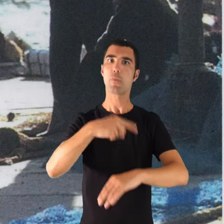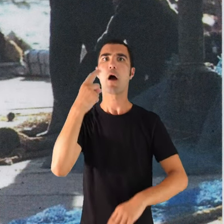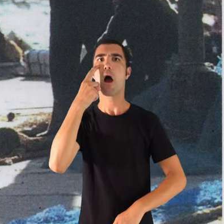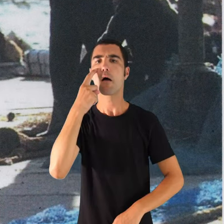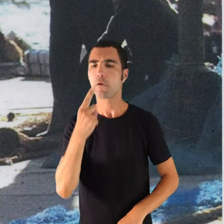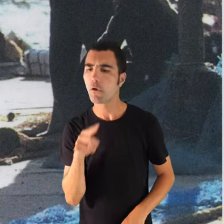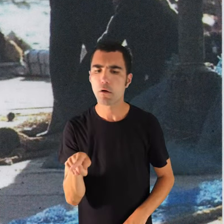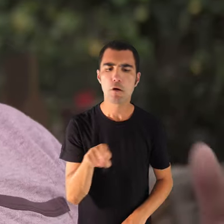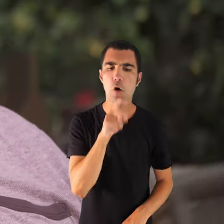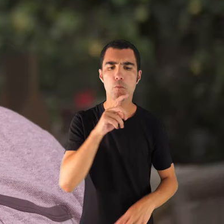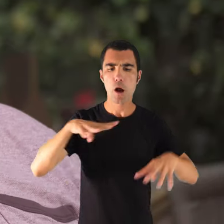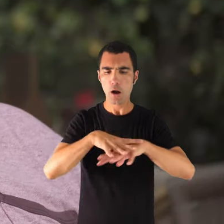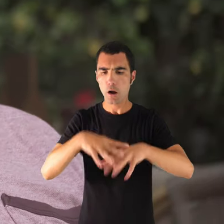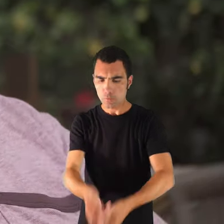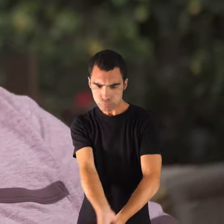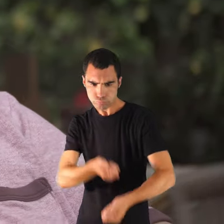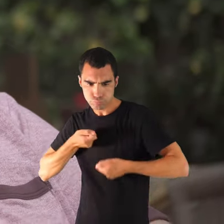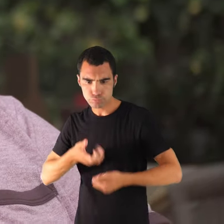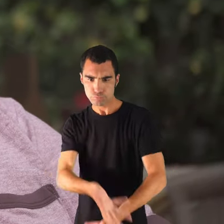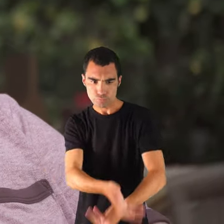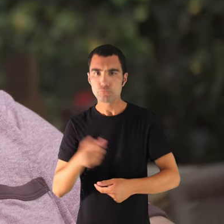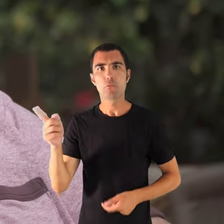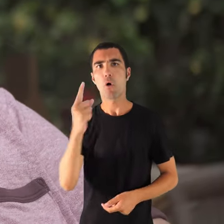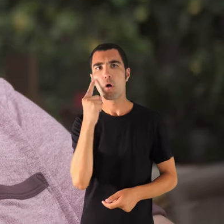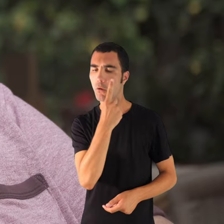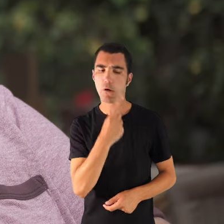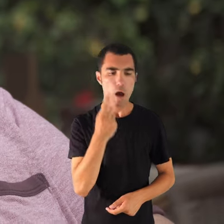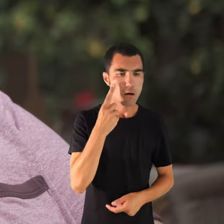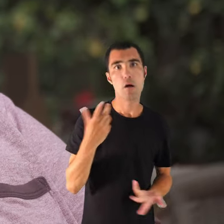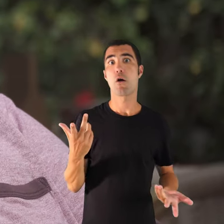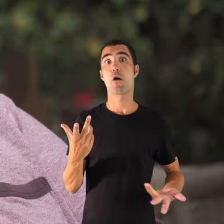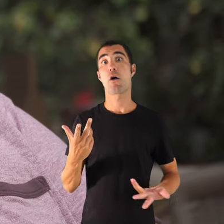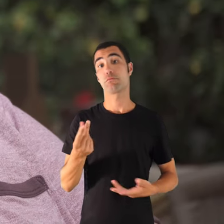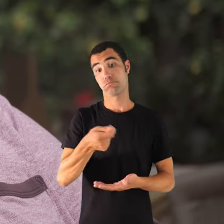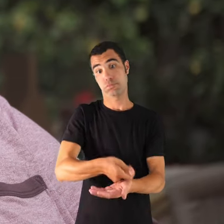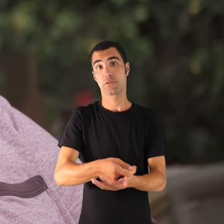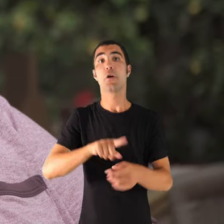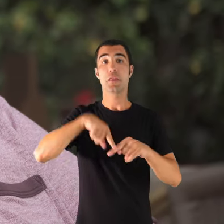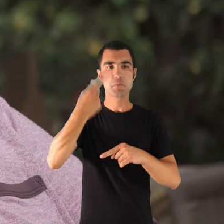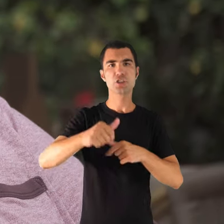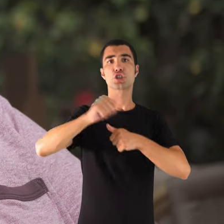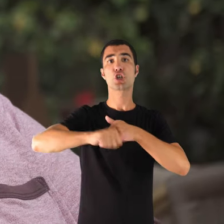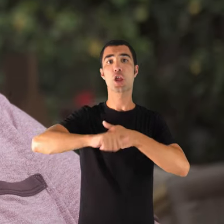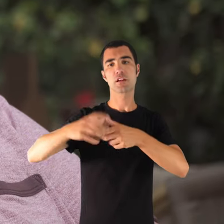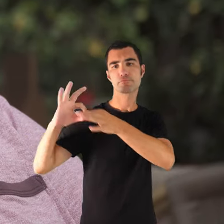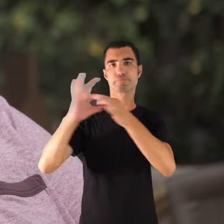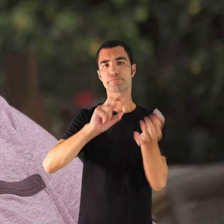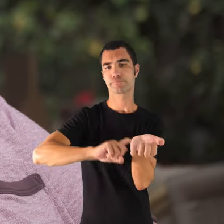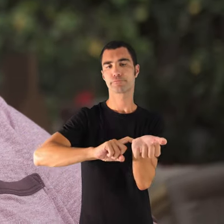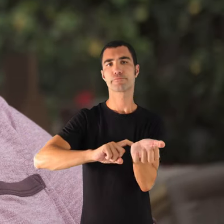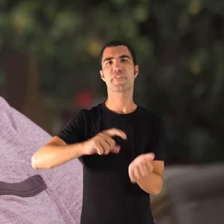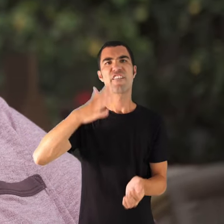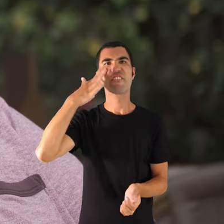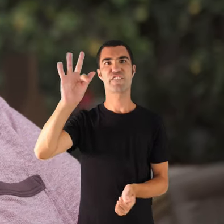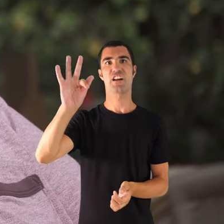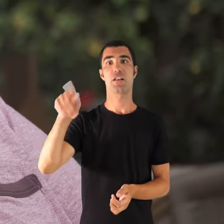veure com traien ses xerxes i es peix i tot això, com a natural. i després vengueren els xerxes francesos que ja tenien